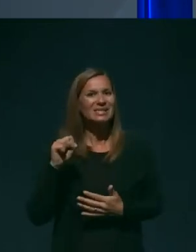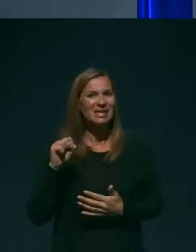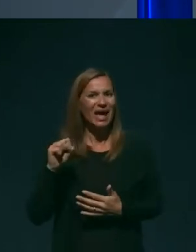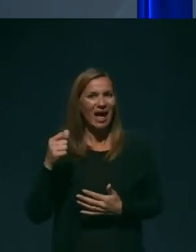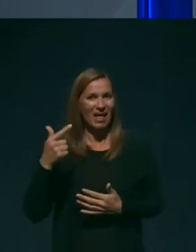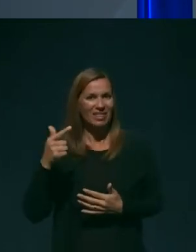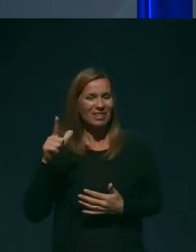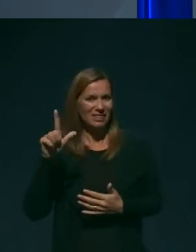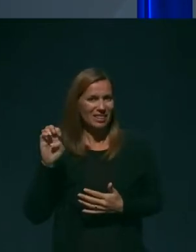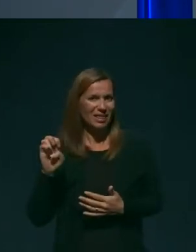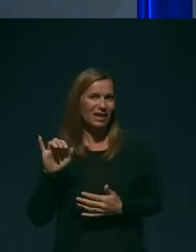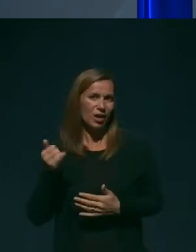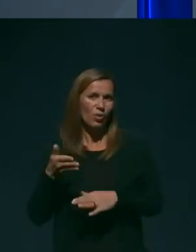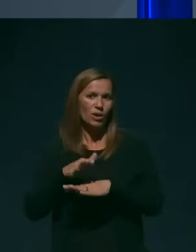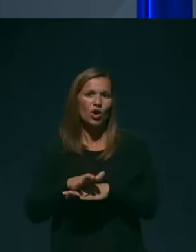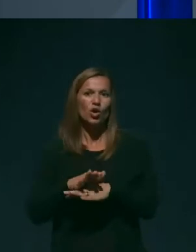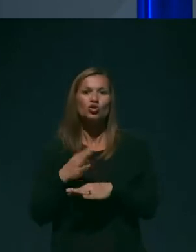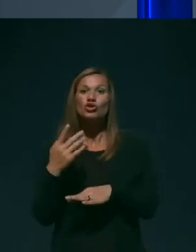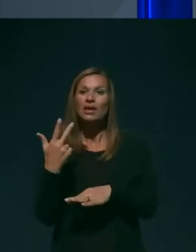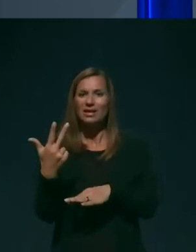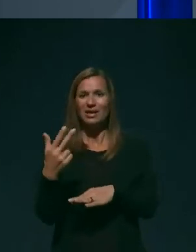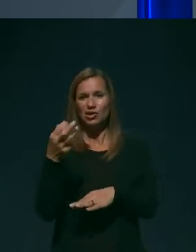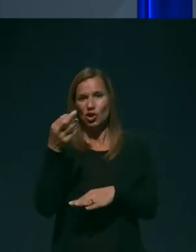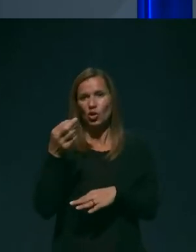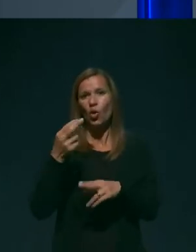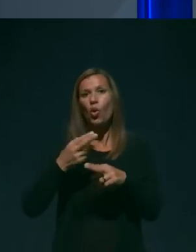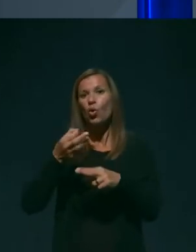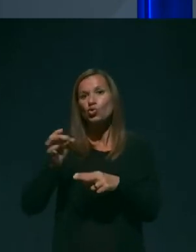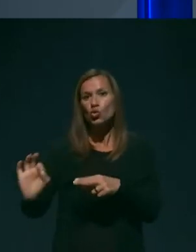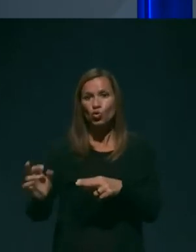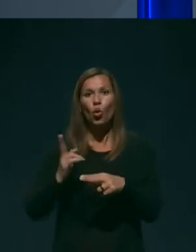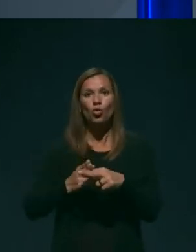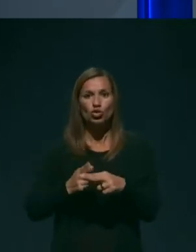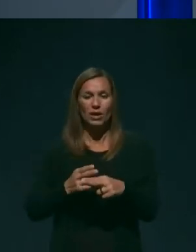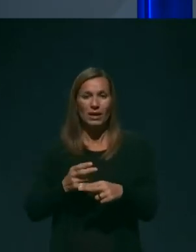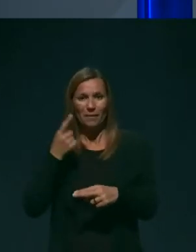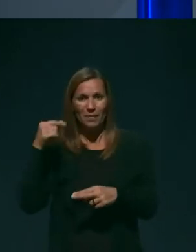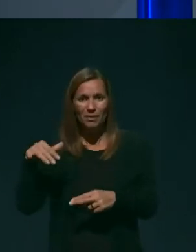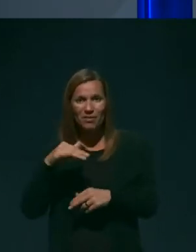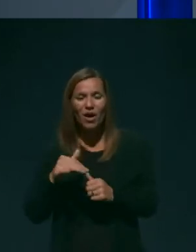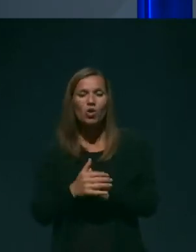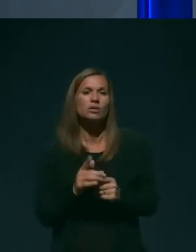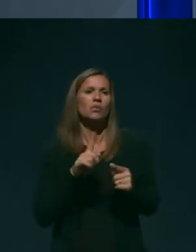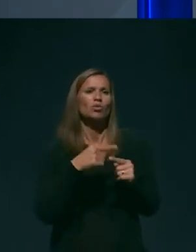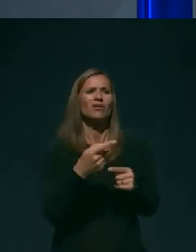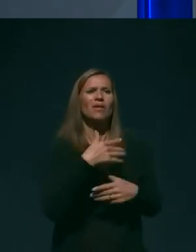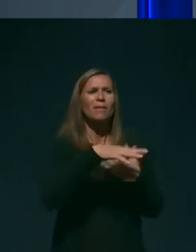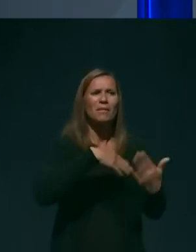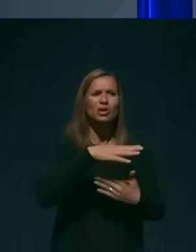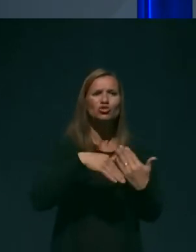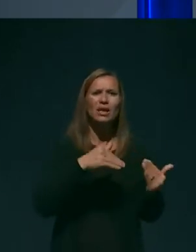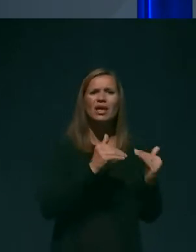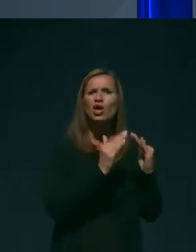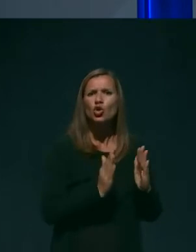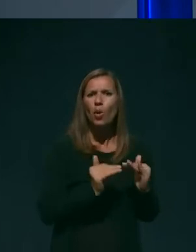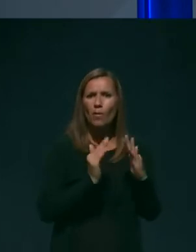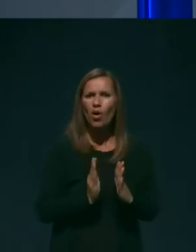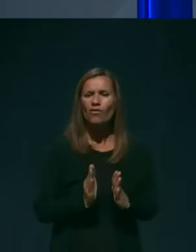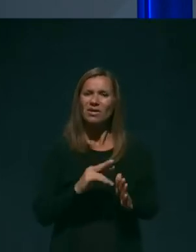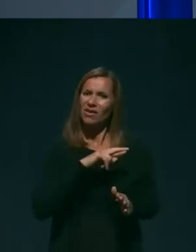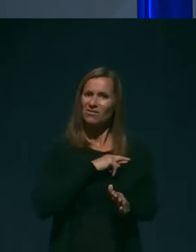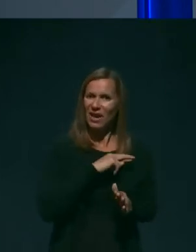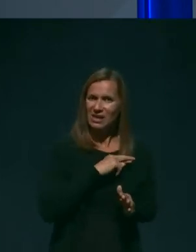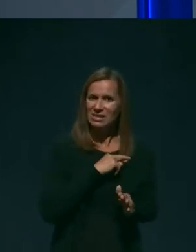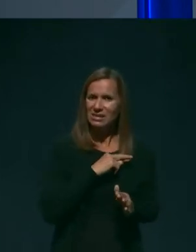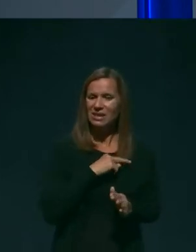34 odstotkov okuženih stanovalcev. Potem v mešanih domovih v Franciji,